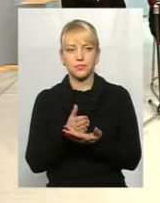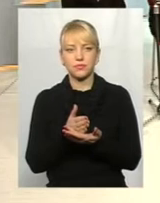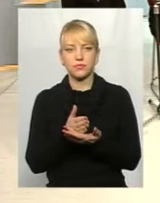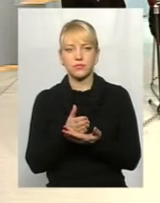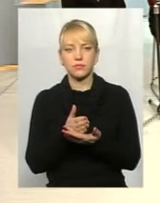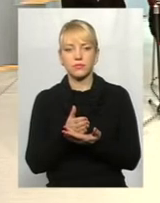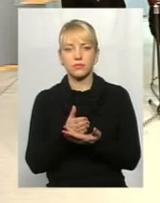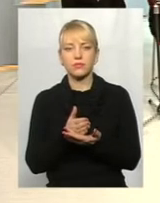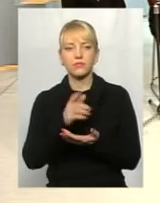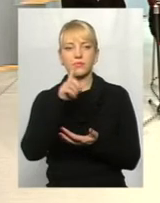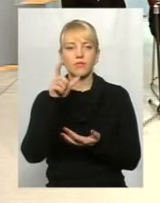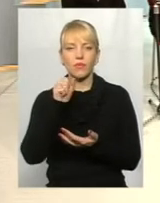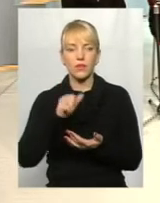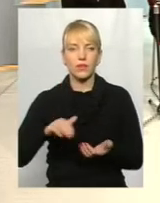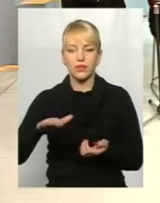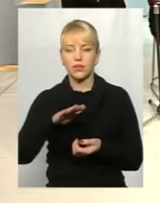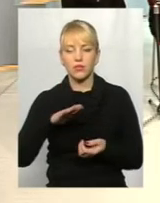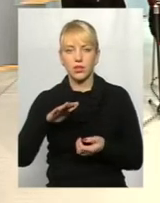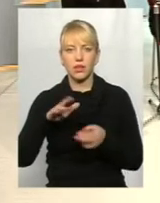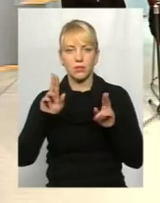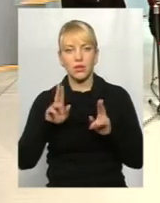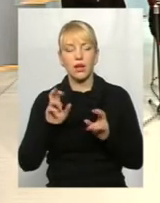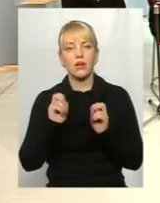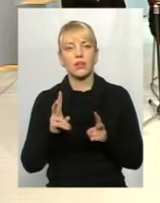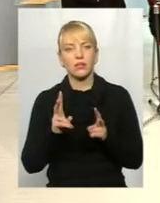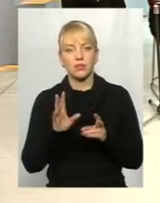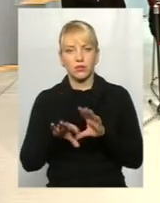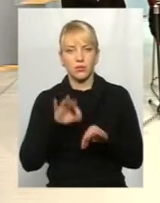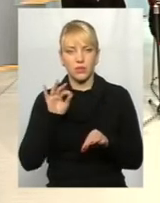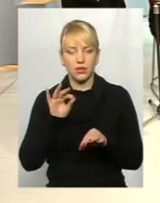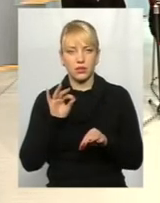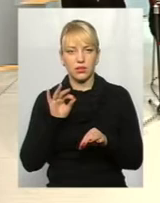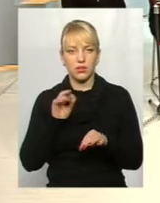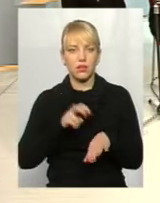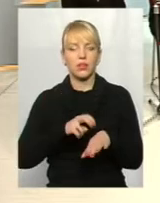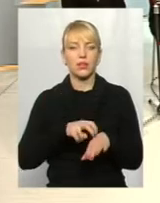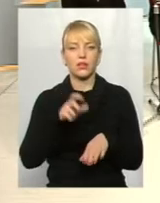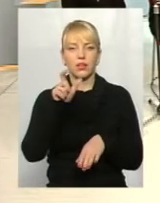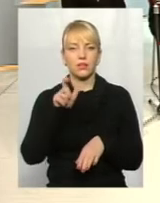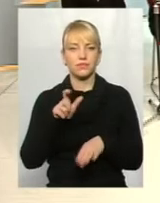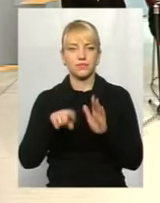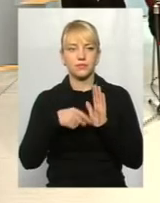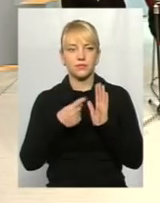знаходимося за територіальним принципом, а як же ж тоді обирати лікаря? Будь ласка.